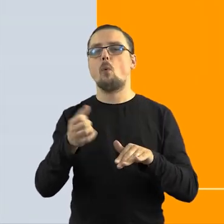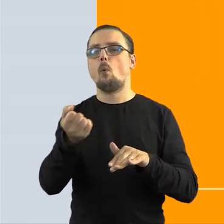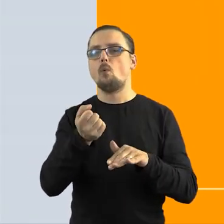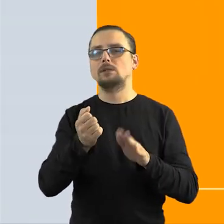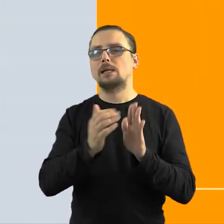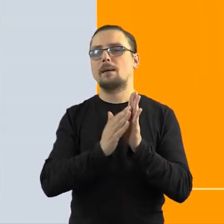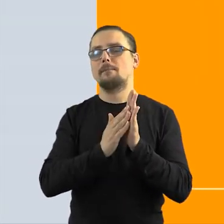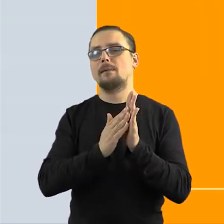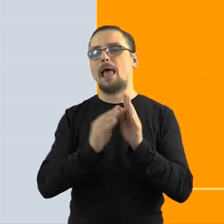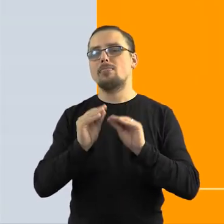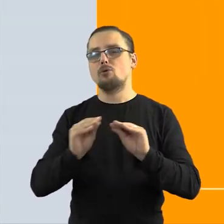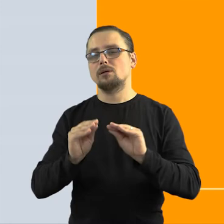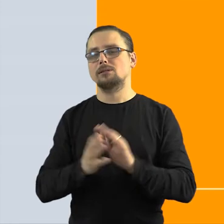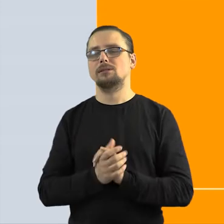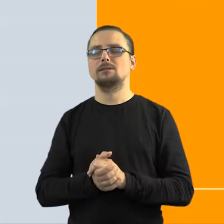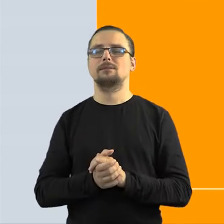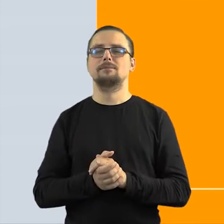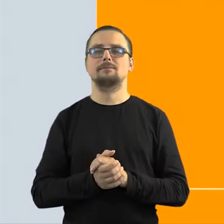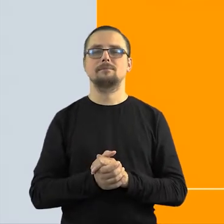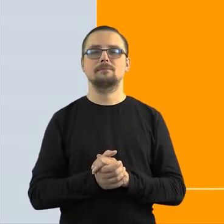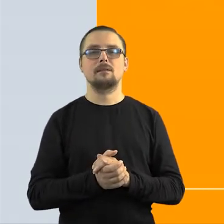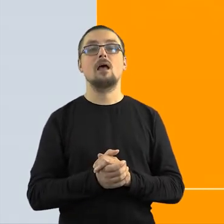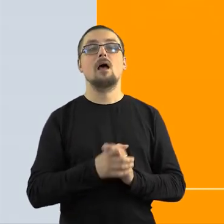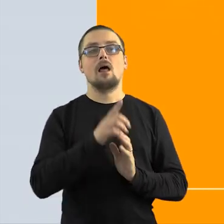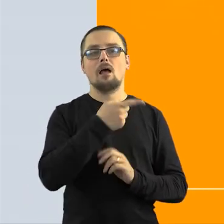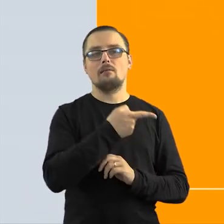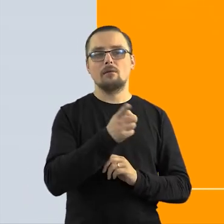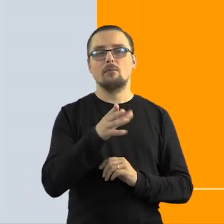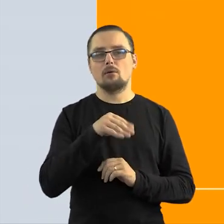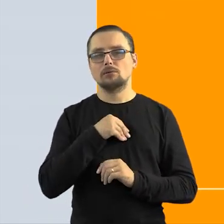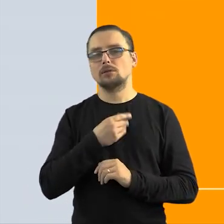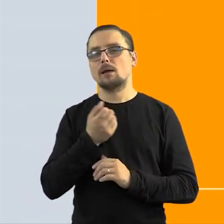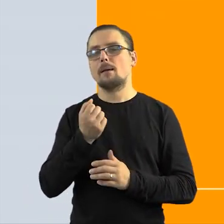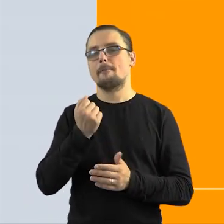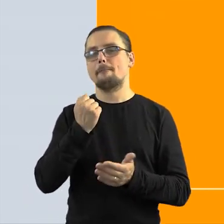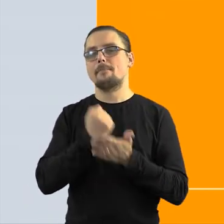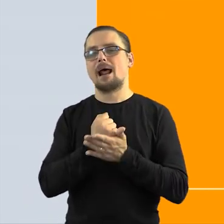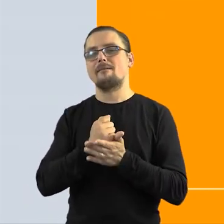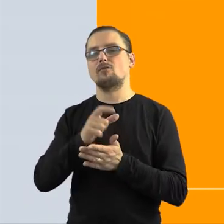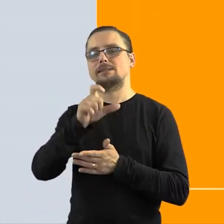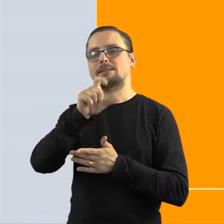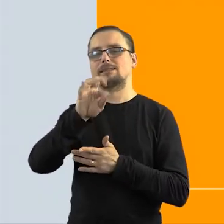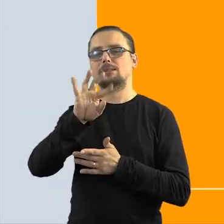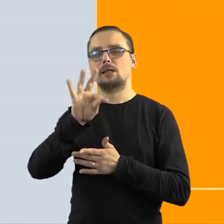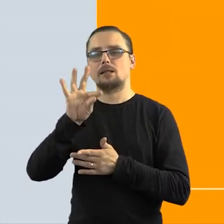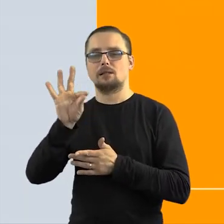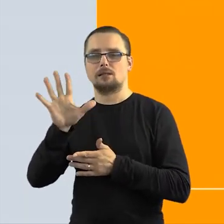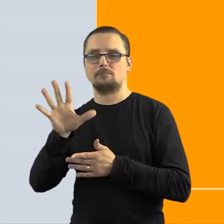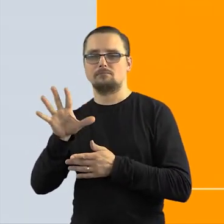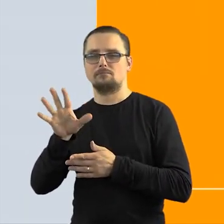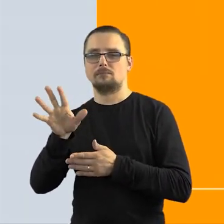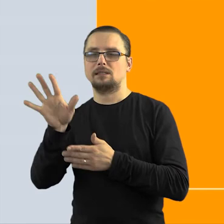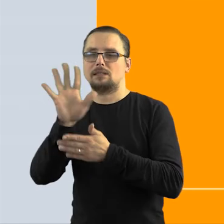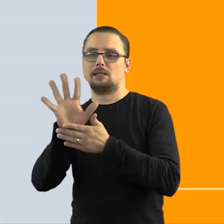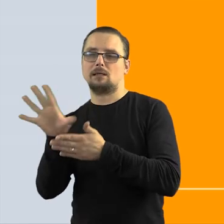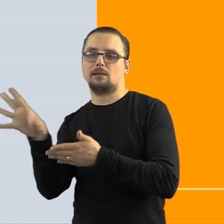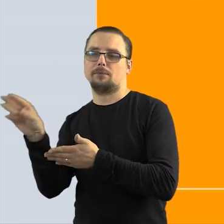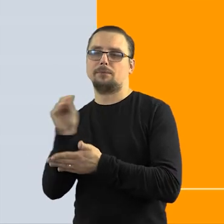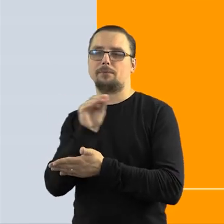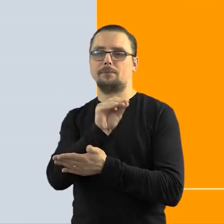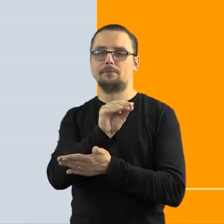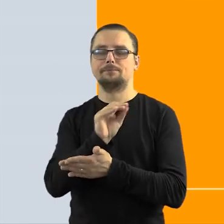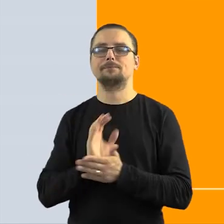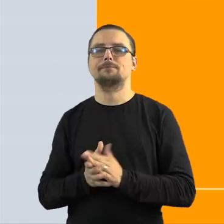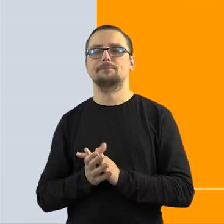na to Państwo mogą się powoływać, to jest prawo cytatu. I tutaj chciałam omówić pytanie, które znowu bardzo często się pojawia, to jest